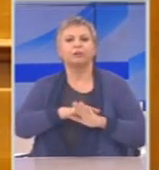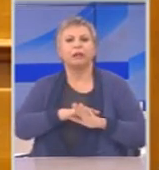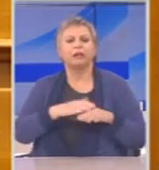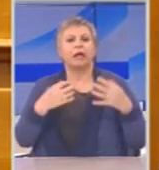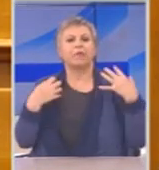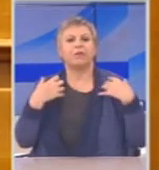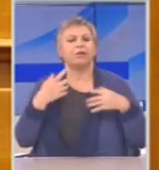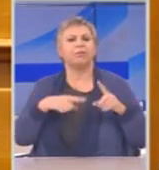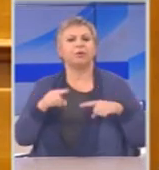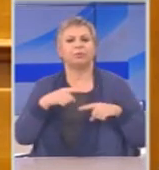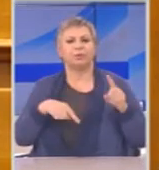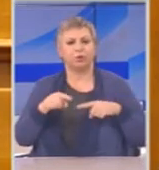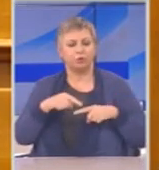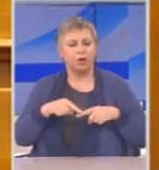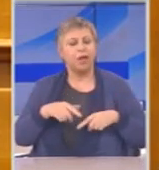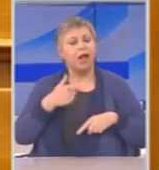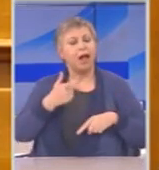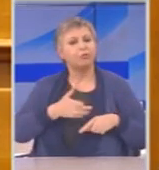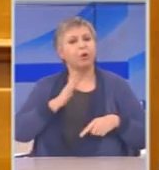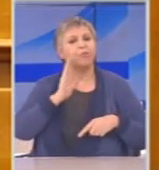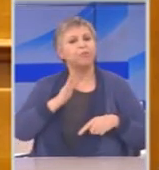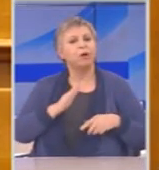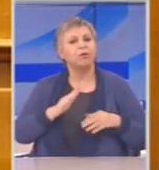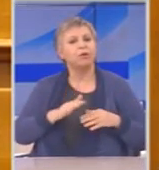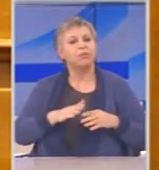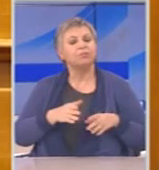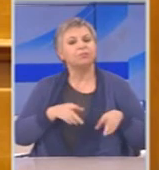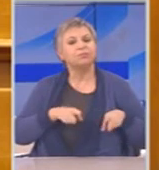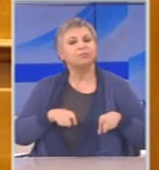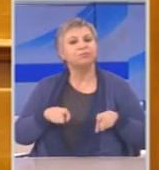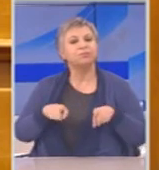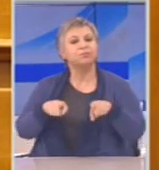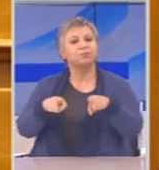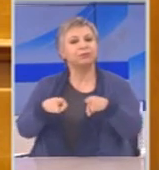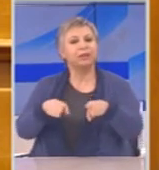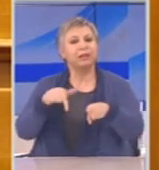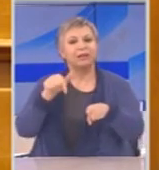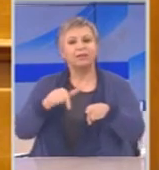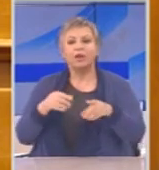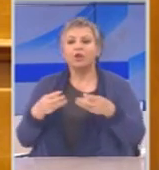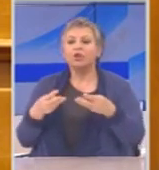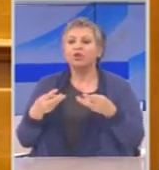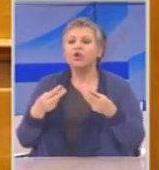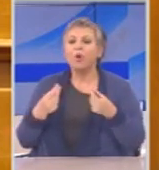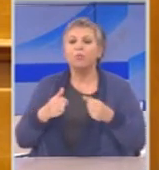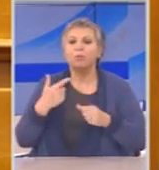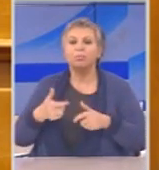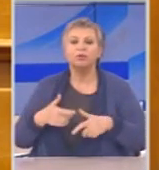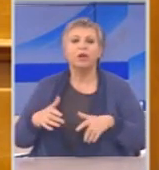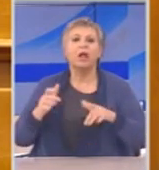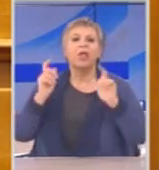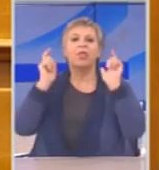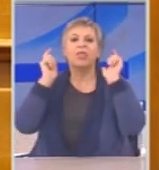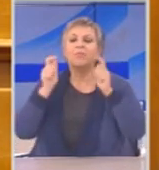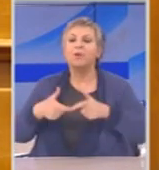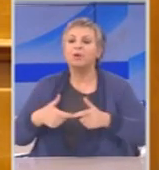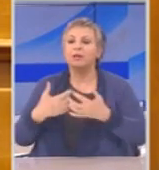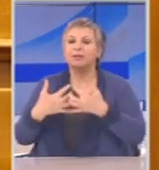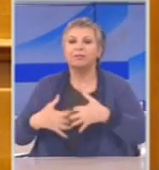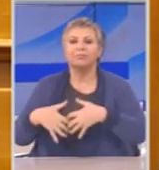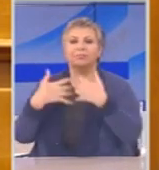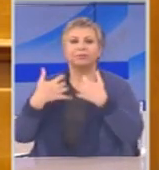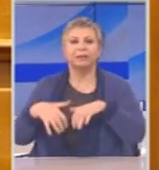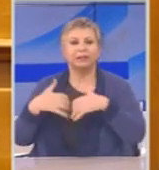λειτουργήσει και σε ένα άλλο επίπεδο για την κάθαρση του τρόπου που λειτουργεί η ελληνική δημοκρατία μέσα από μια διαδικασία